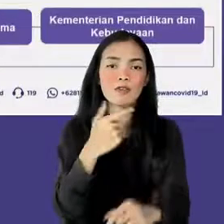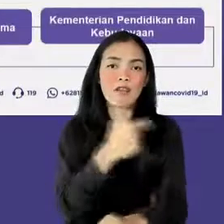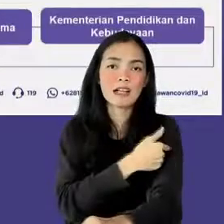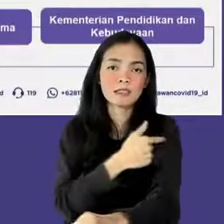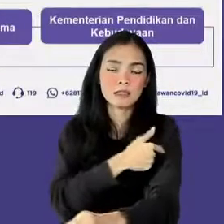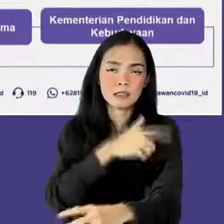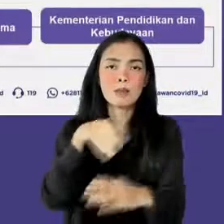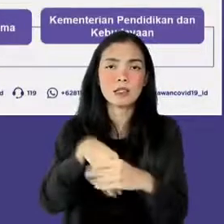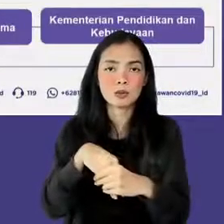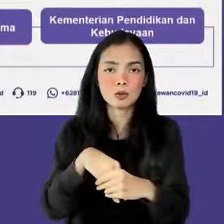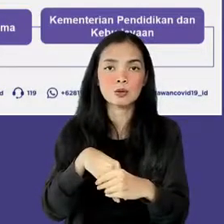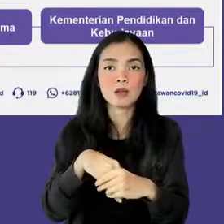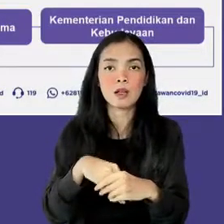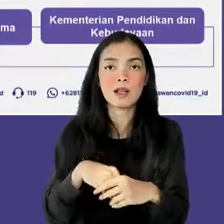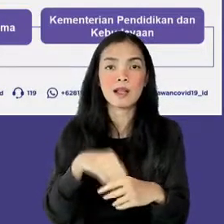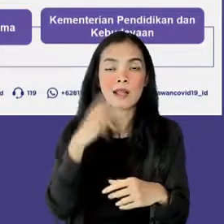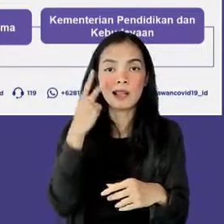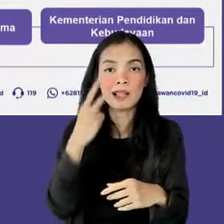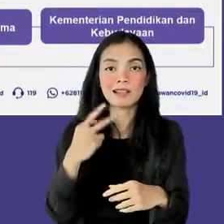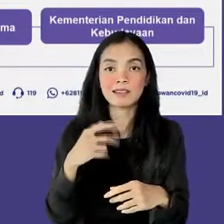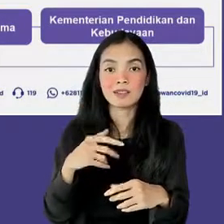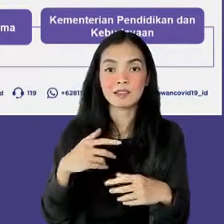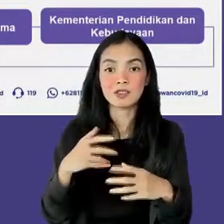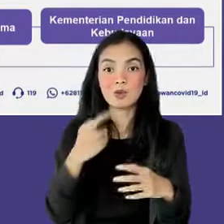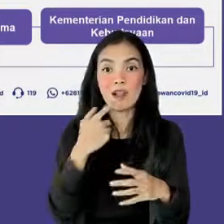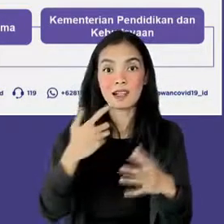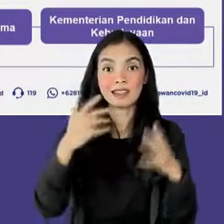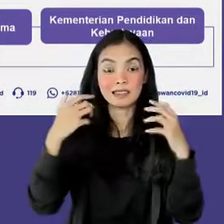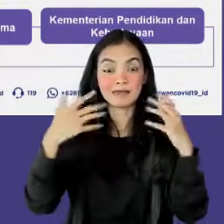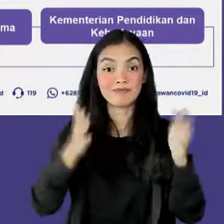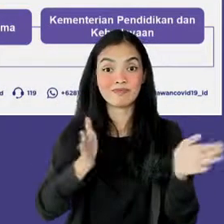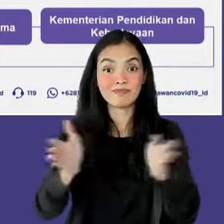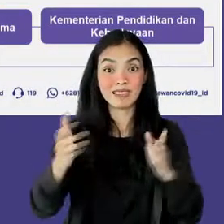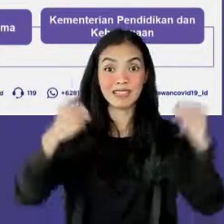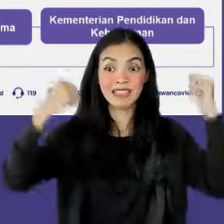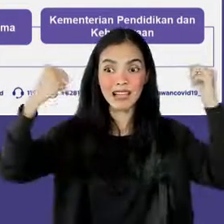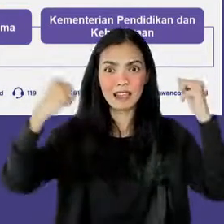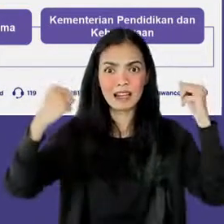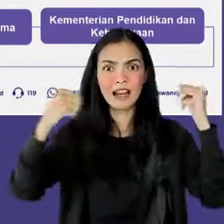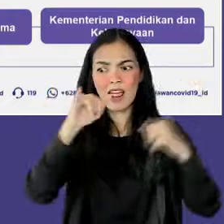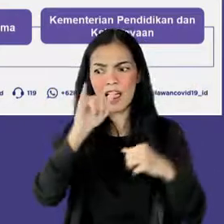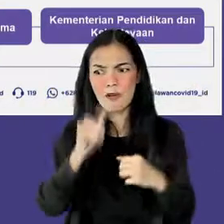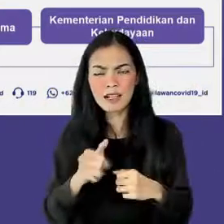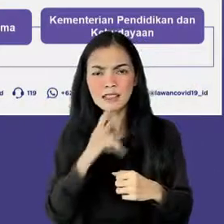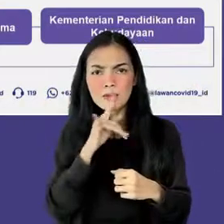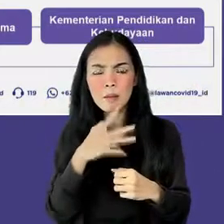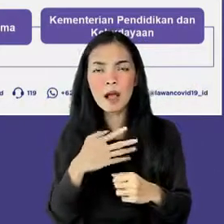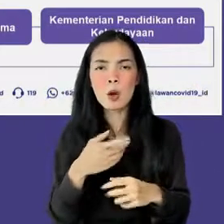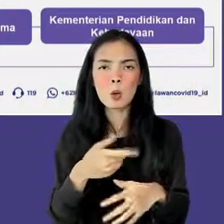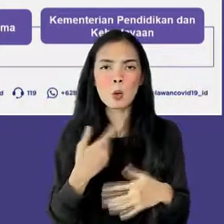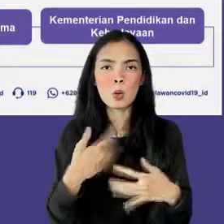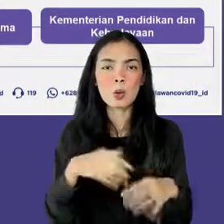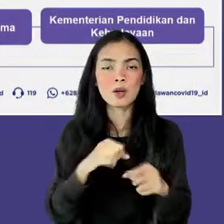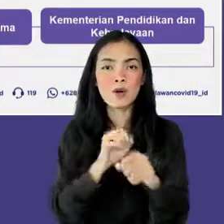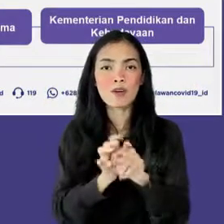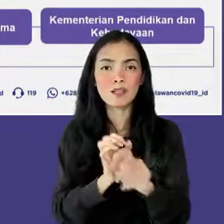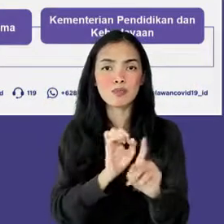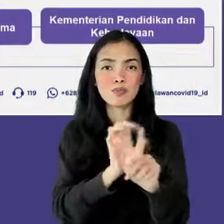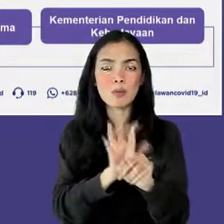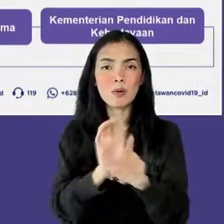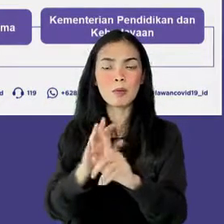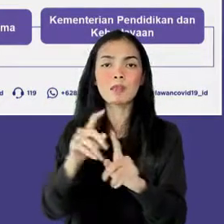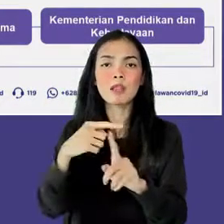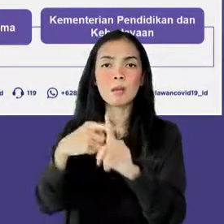Berdasarkan evaluasi penanganan kesehatan yang telah dilakukan, masih terlihatnya tren penambahan kasus yang masuk ke rumah